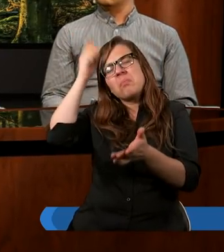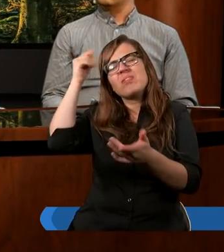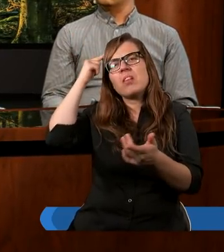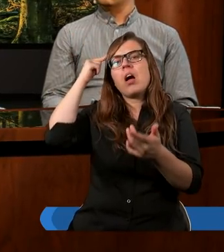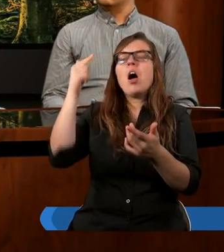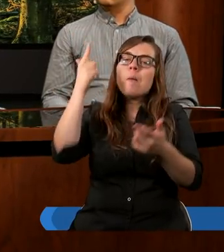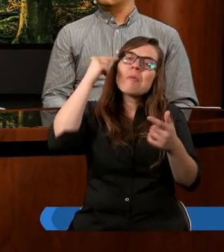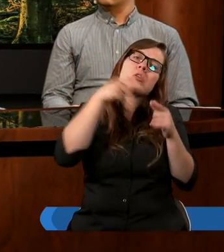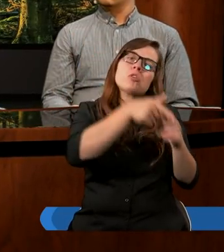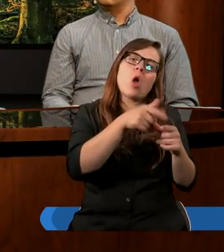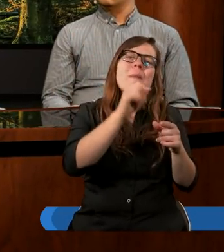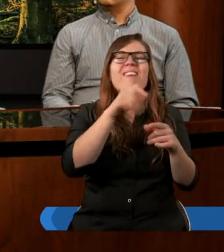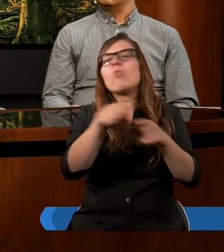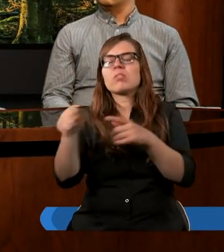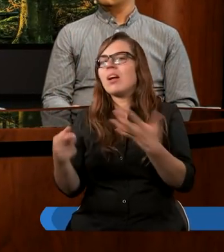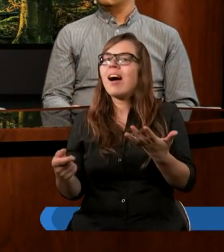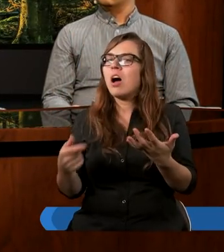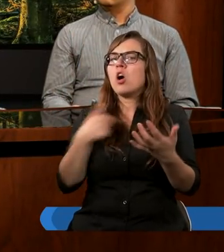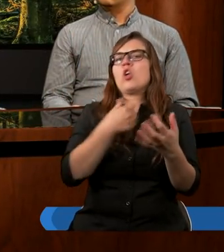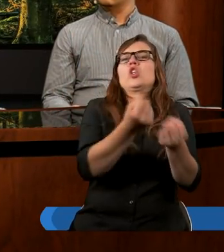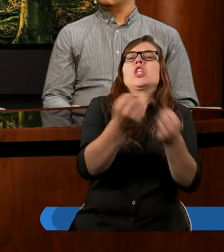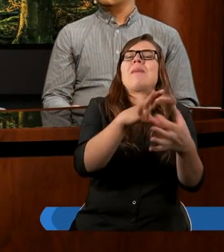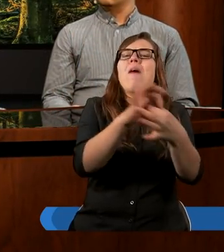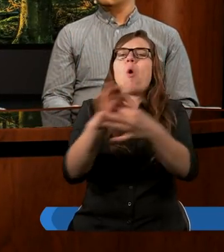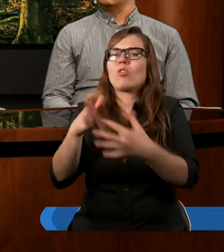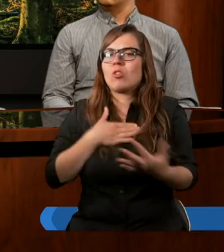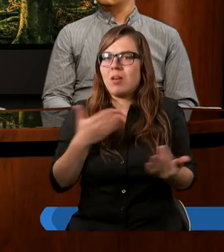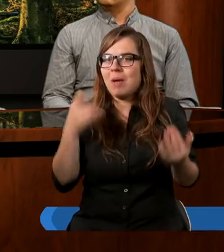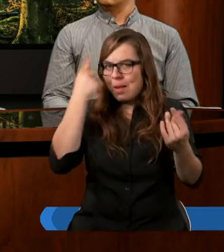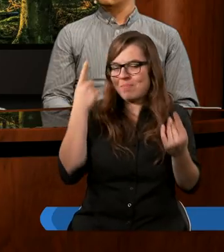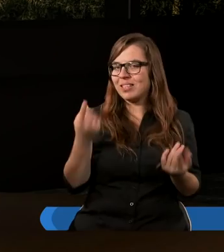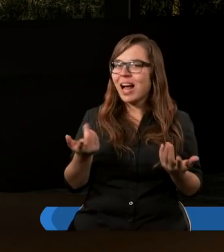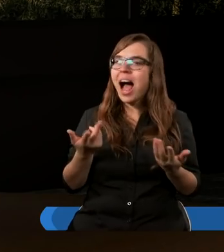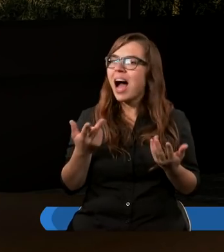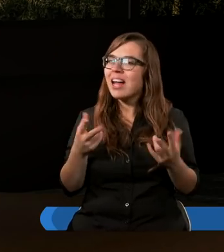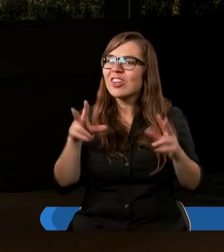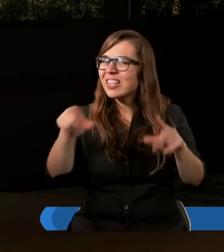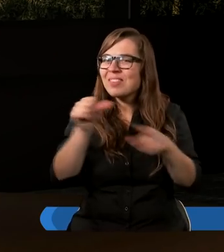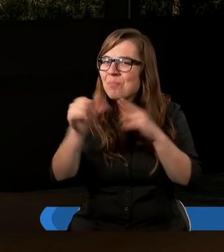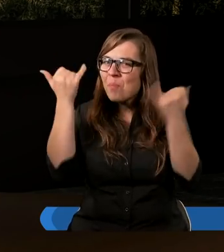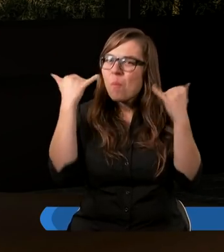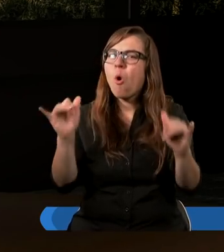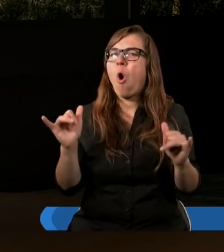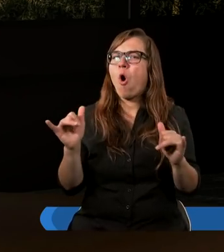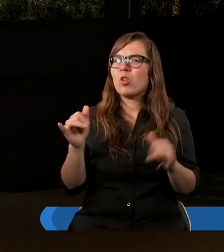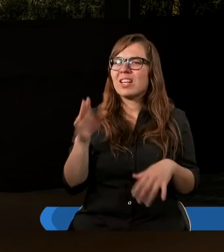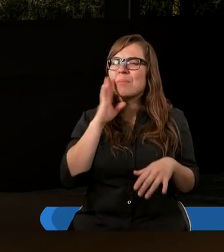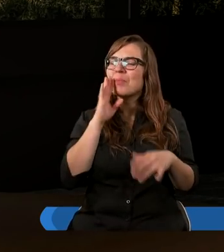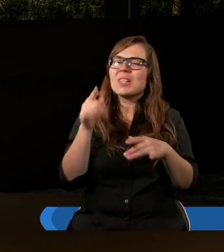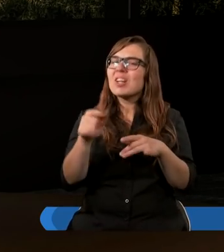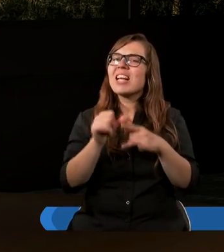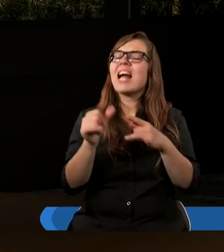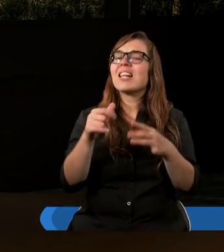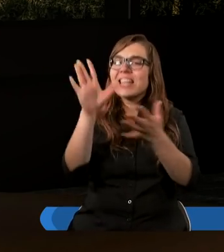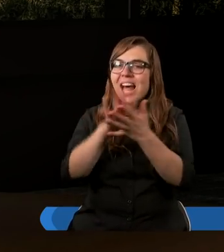może nas łączyć i może nas trzymać w tej łączności i w jedności. Więc ten tekst jest bardzo wymowny,